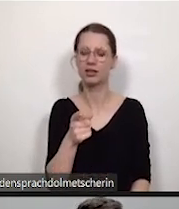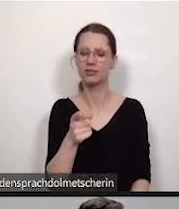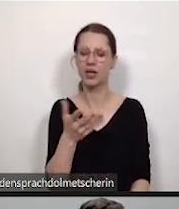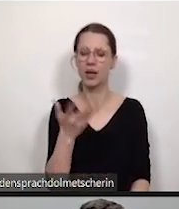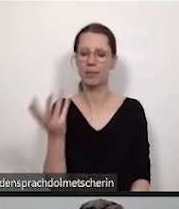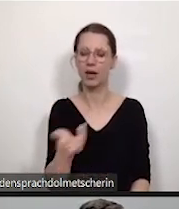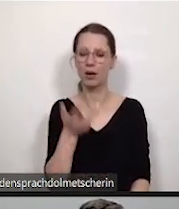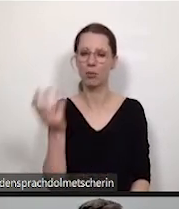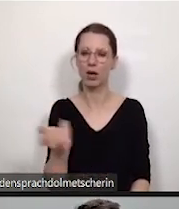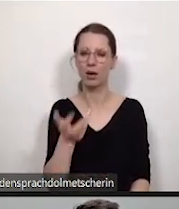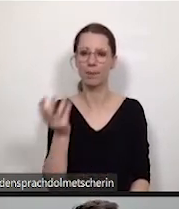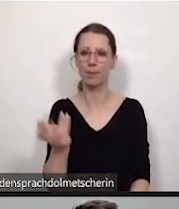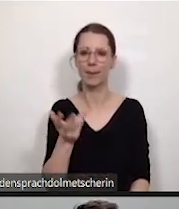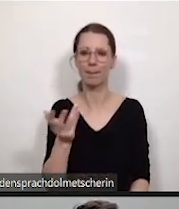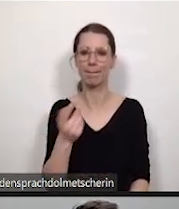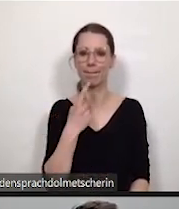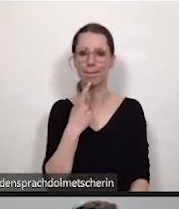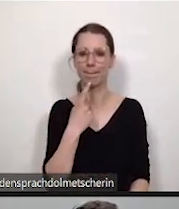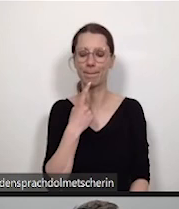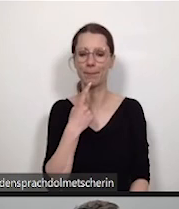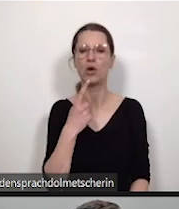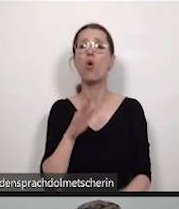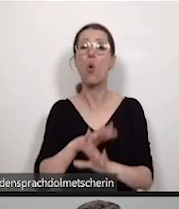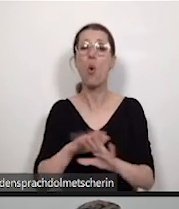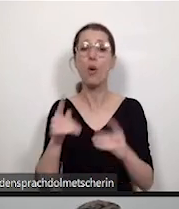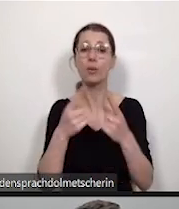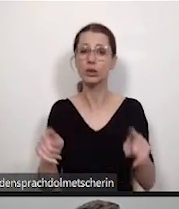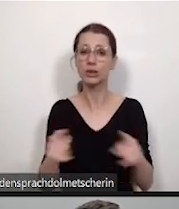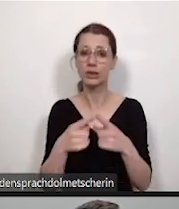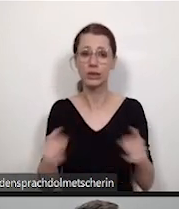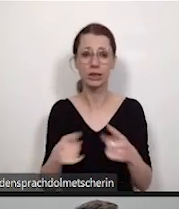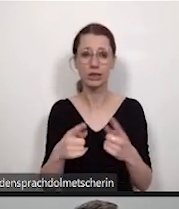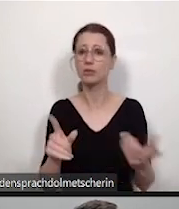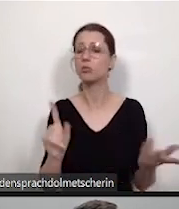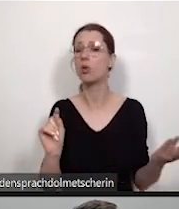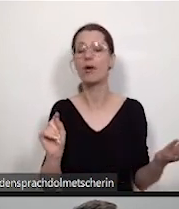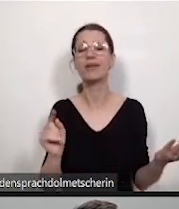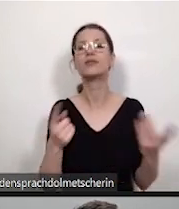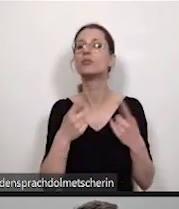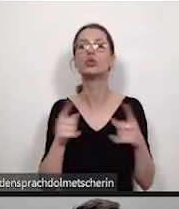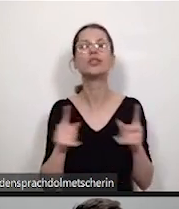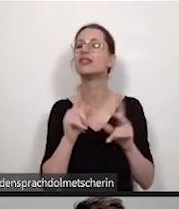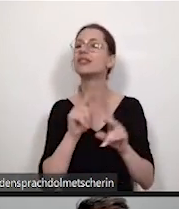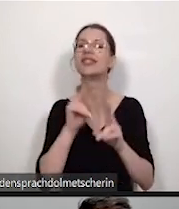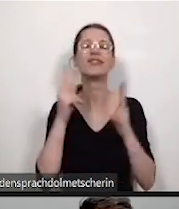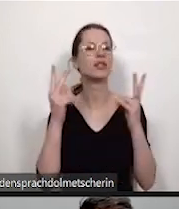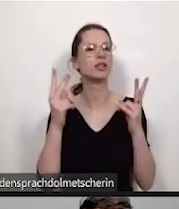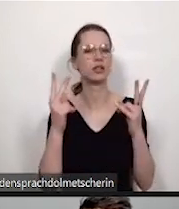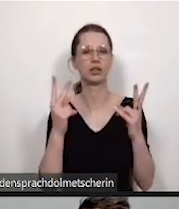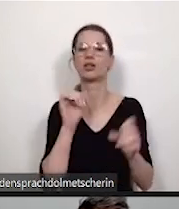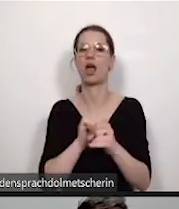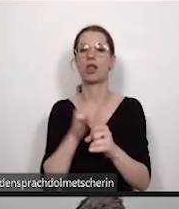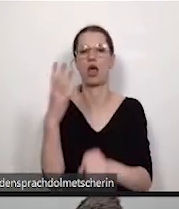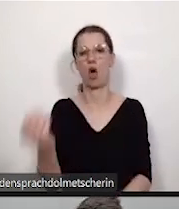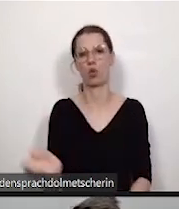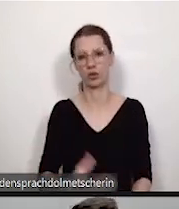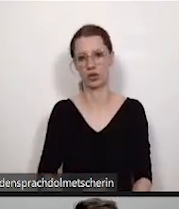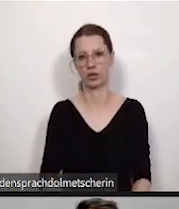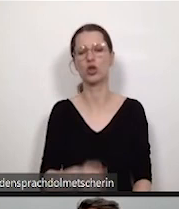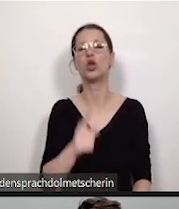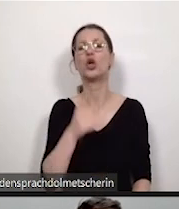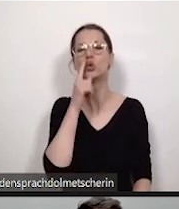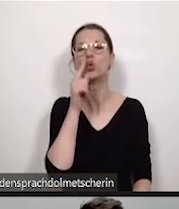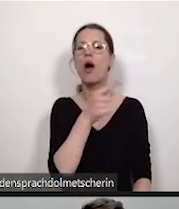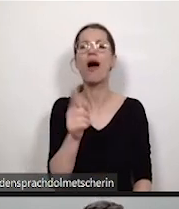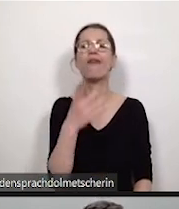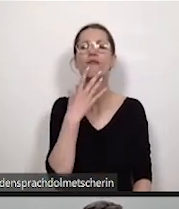ohne die Musik. Die Musik ist nicht spieltragend, also die brauchen Sie nicht unbedingt. Es gab nur den Wunsch in